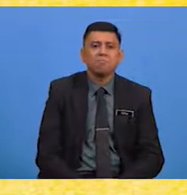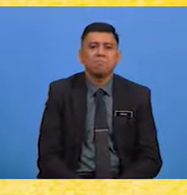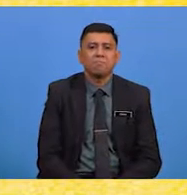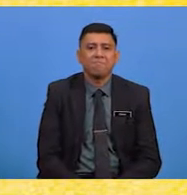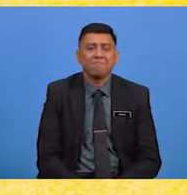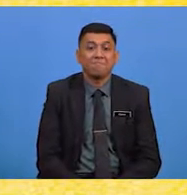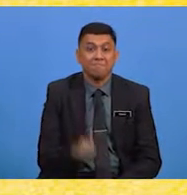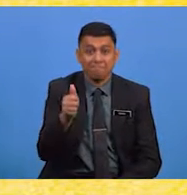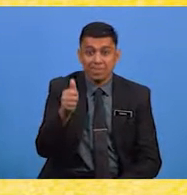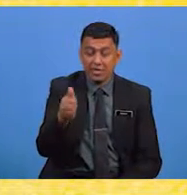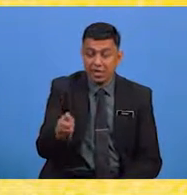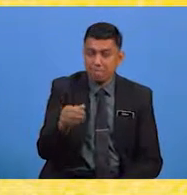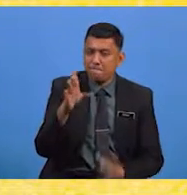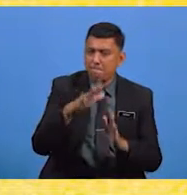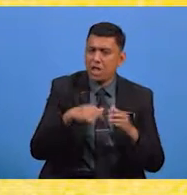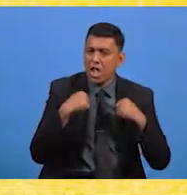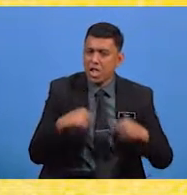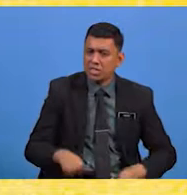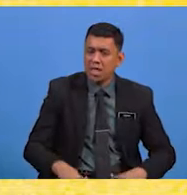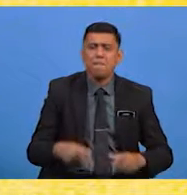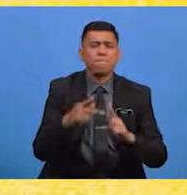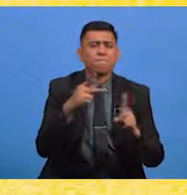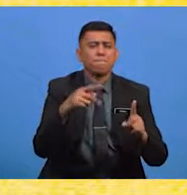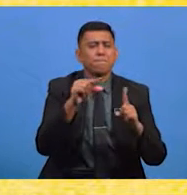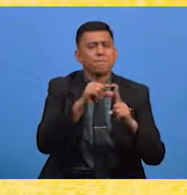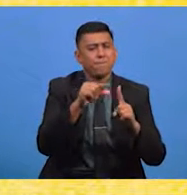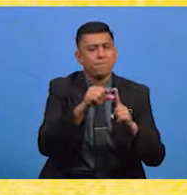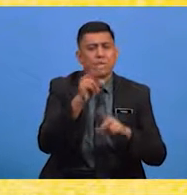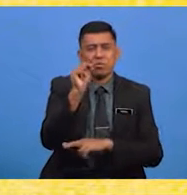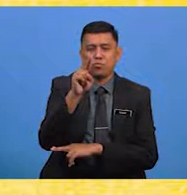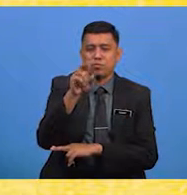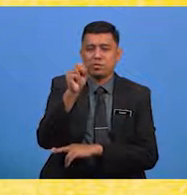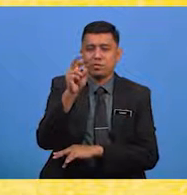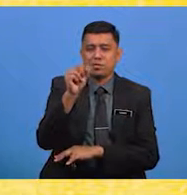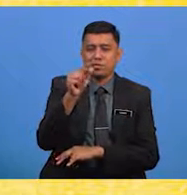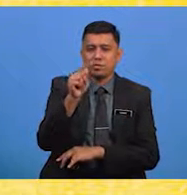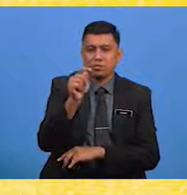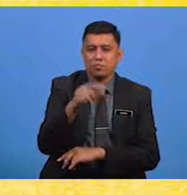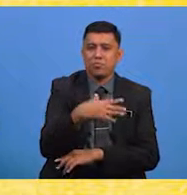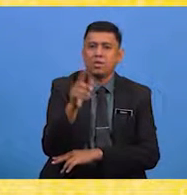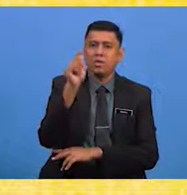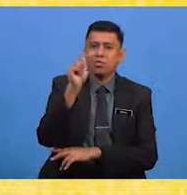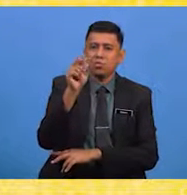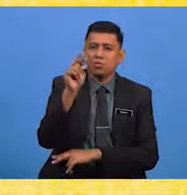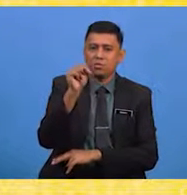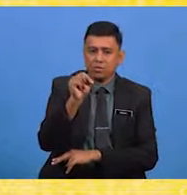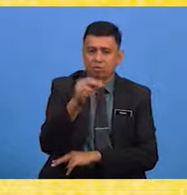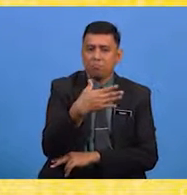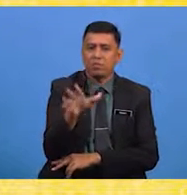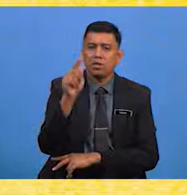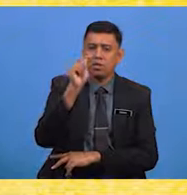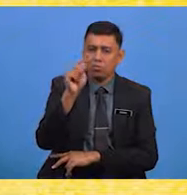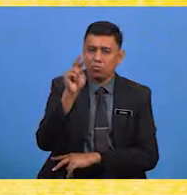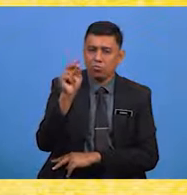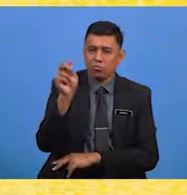Ia berasal daripada perkataan nusantara Seperti tun dari Sunda, tun-tun